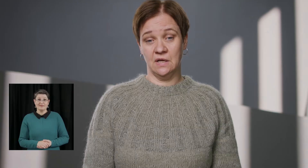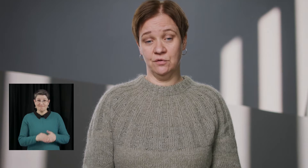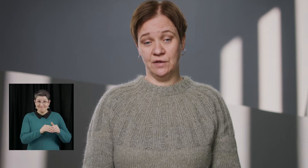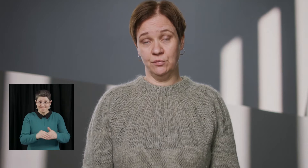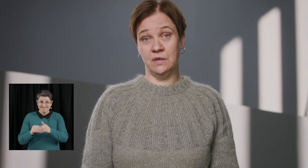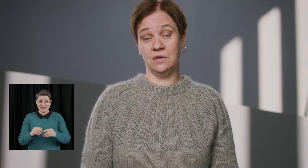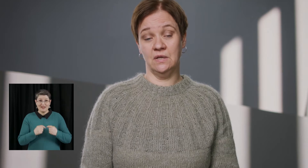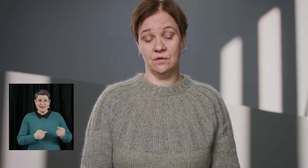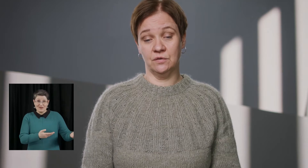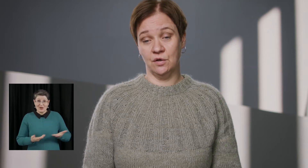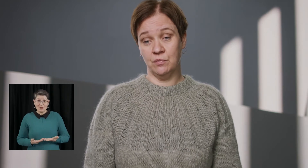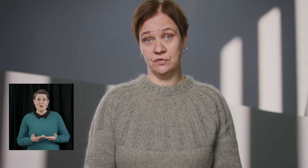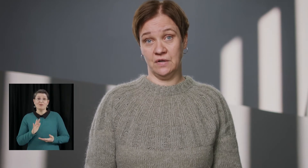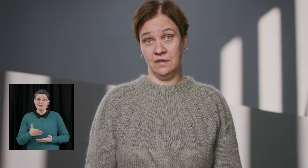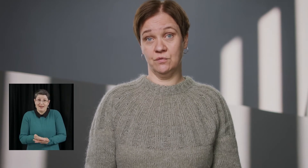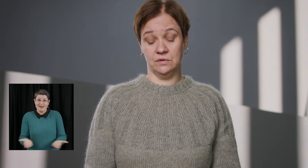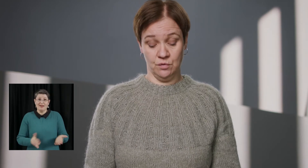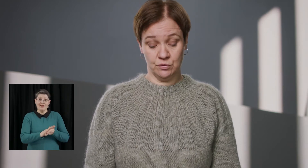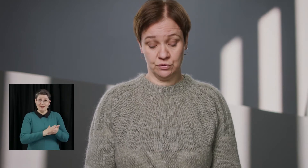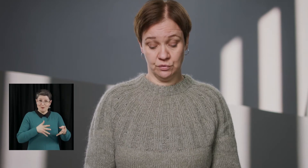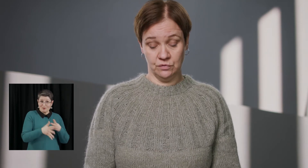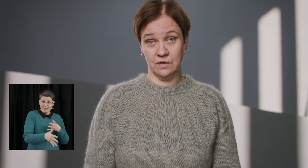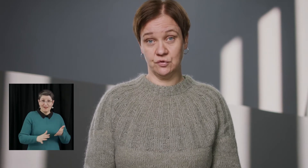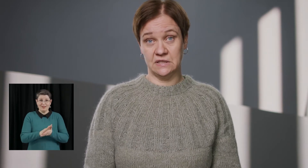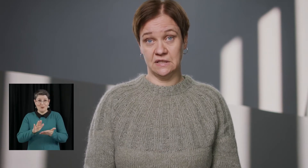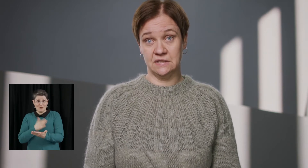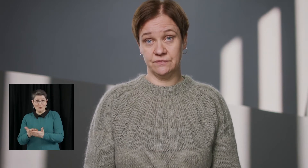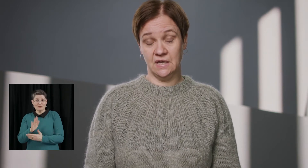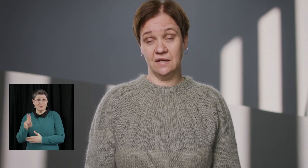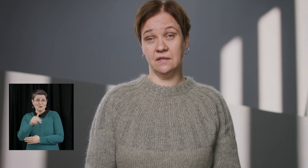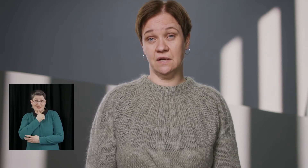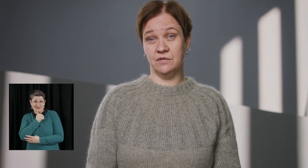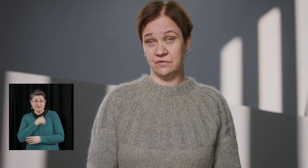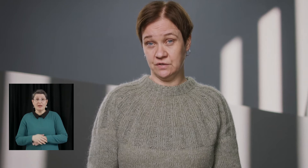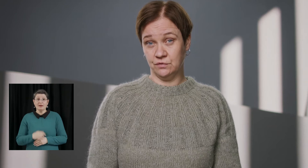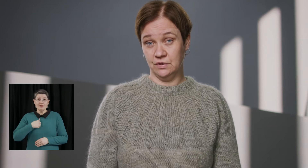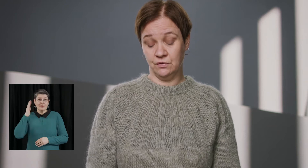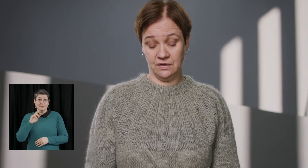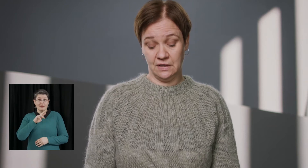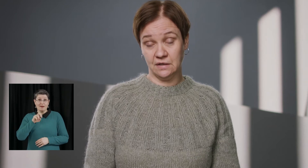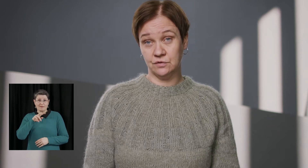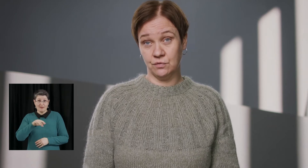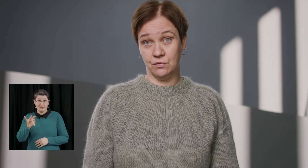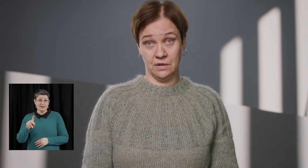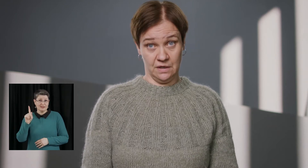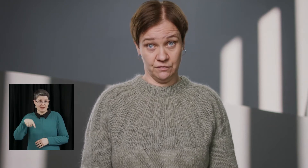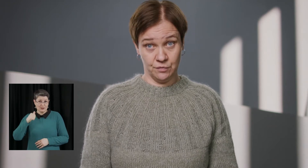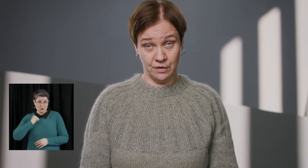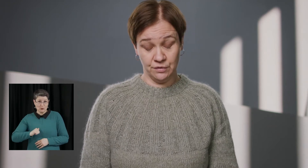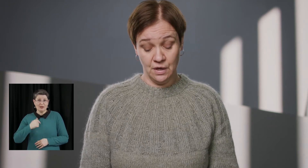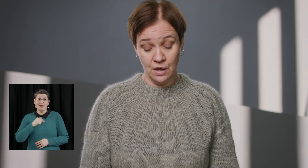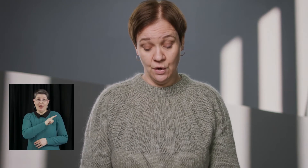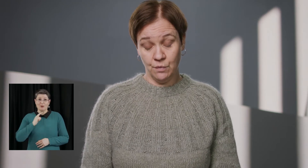Það er á tækmálsfræði og tækmálstúlkun við Háskóla Íslands. Ég heiti Rannveig Sverrisdóttir og er þar lektor og